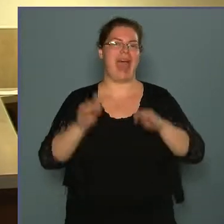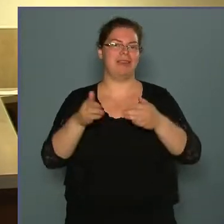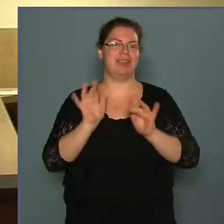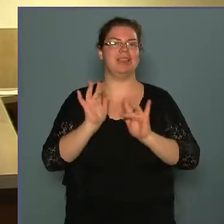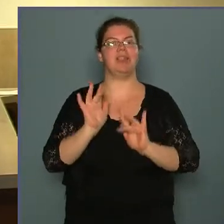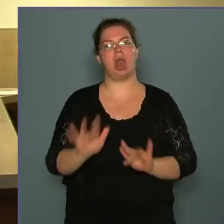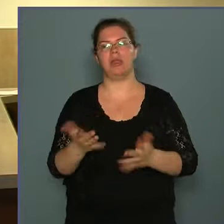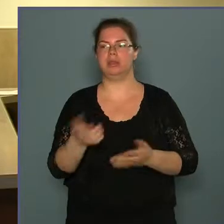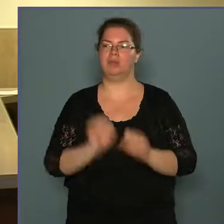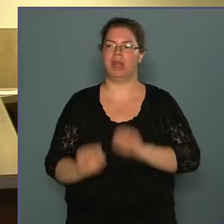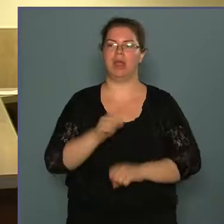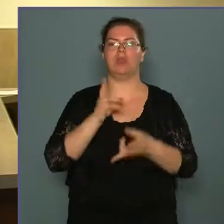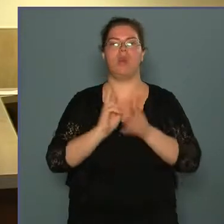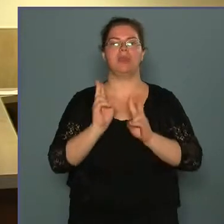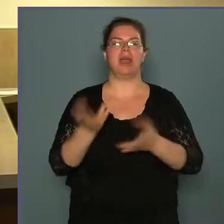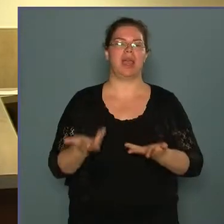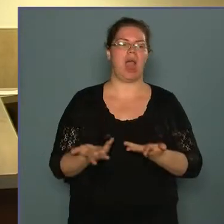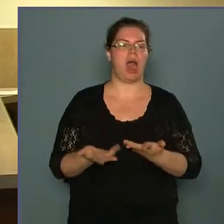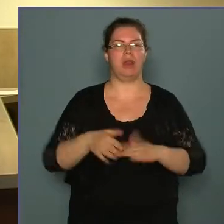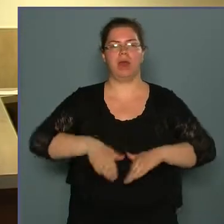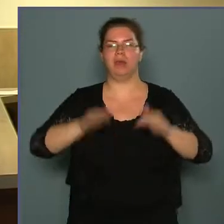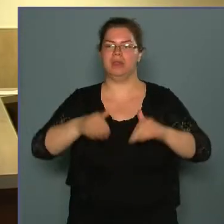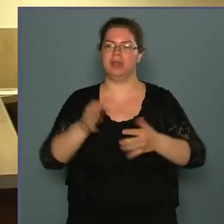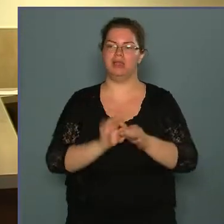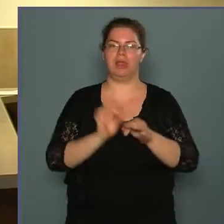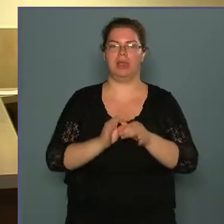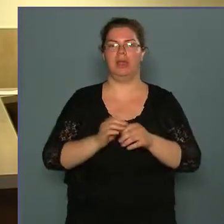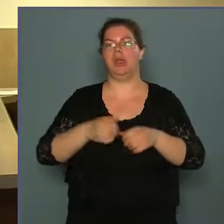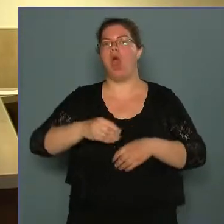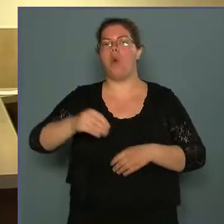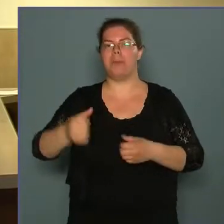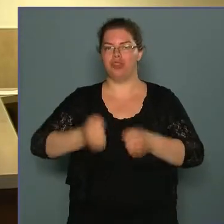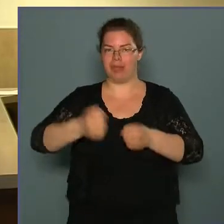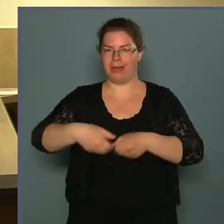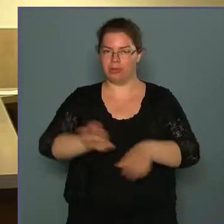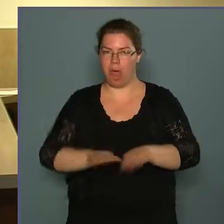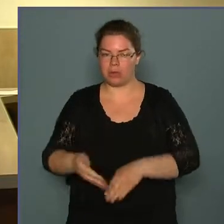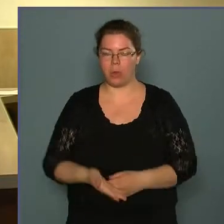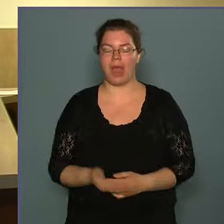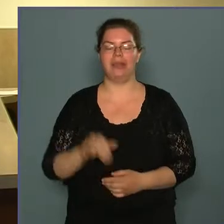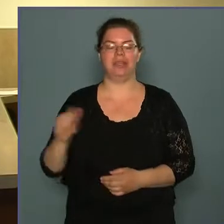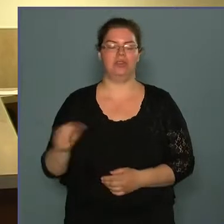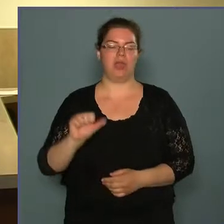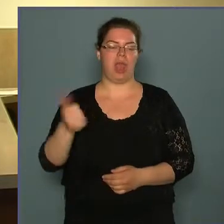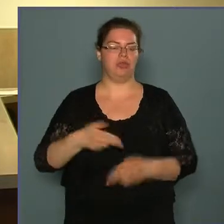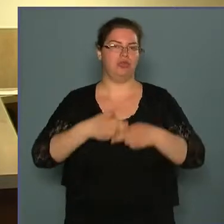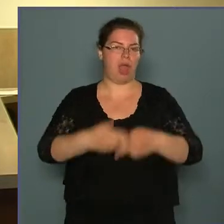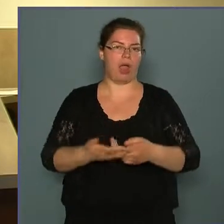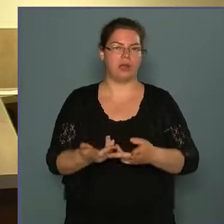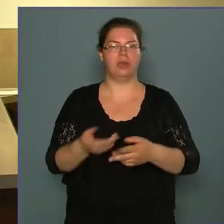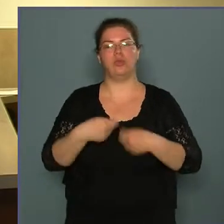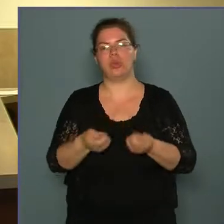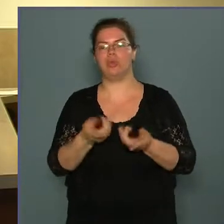védekezés, hogy hogyan kell árvíz esetén homokzsákokat hajtogatni, illetve elsősegényújtásból